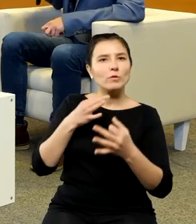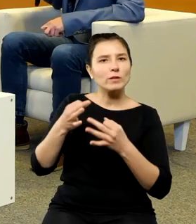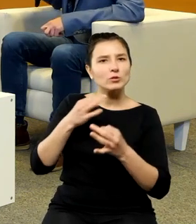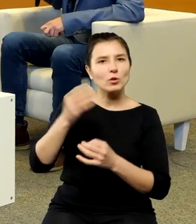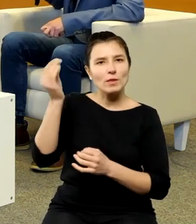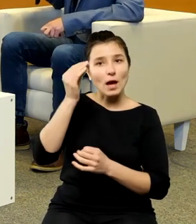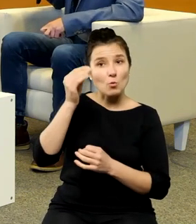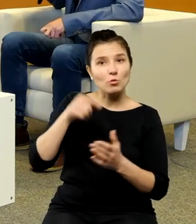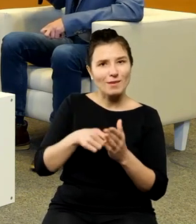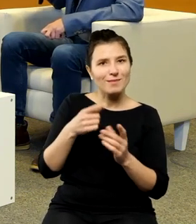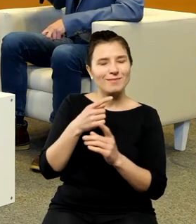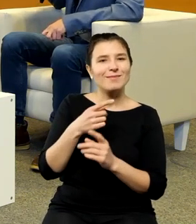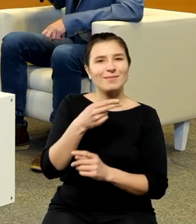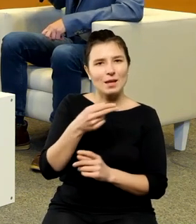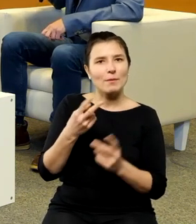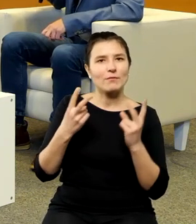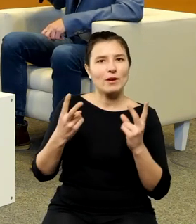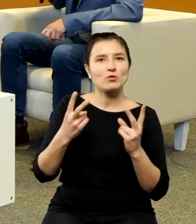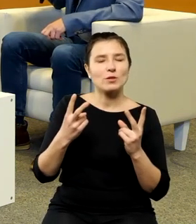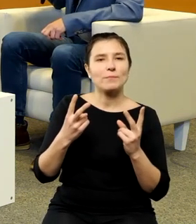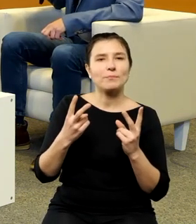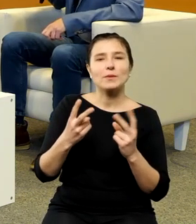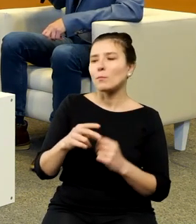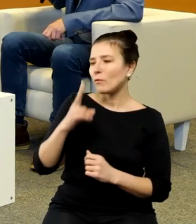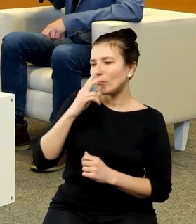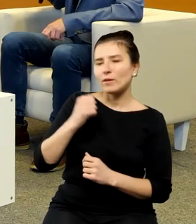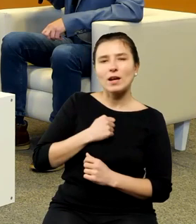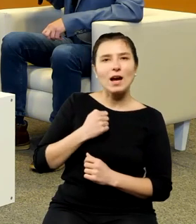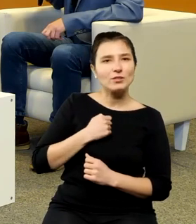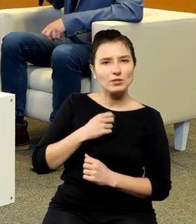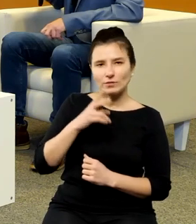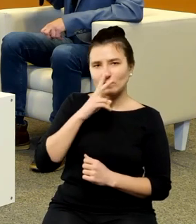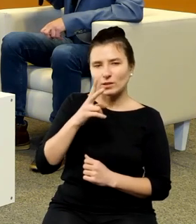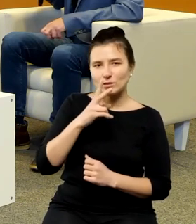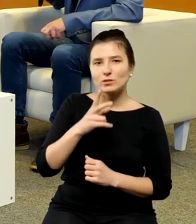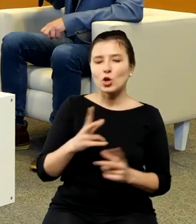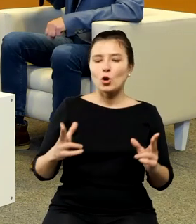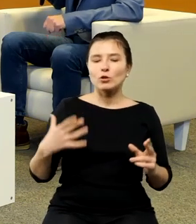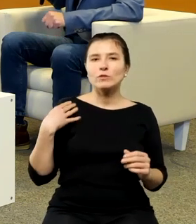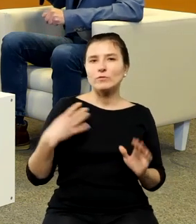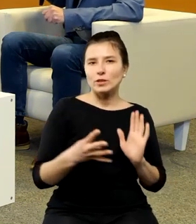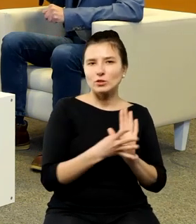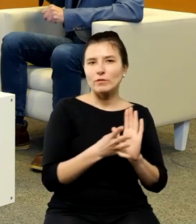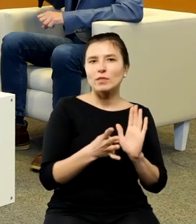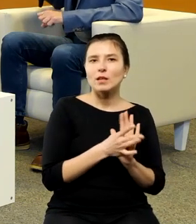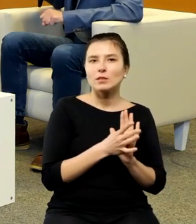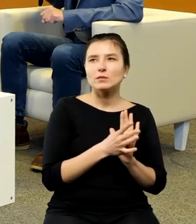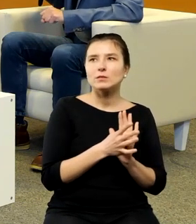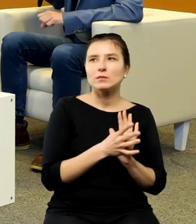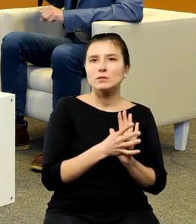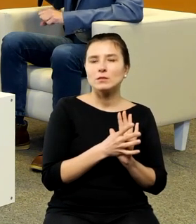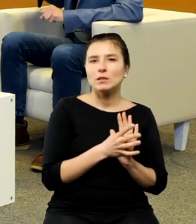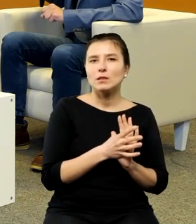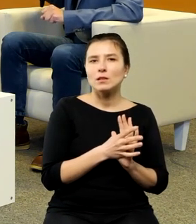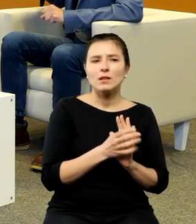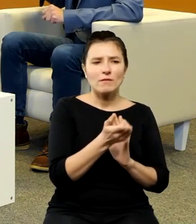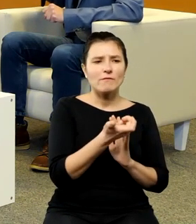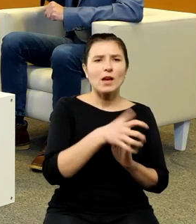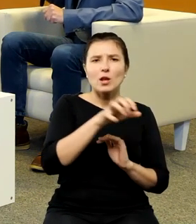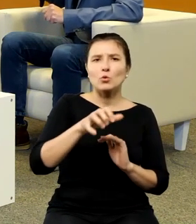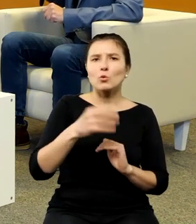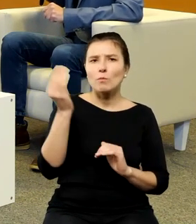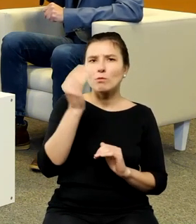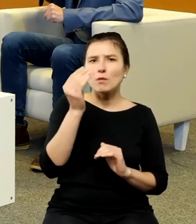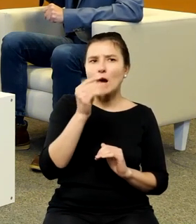wątek jak bardzo wyraźnie w XIX wieku puls wielu nauk zaczyna